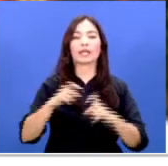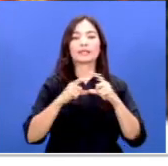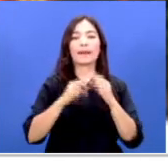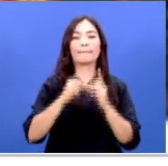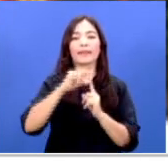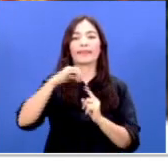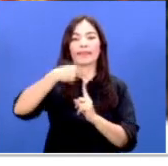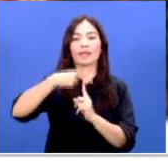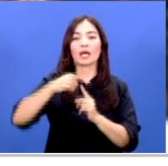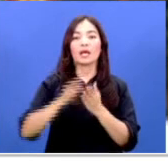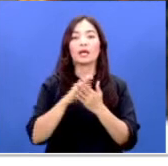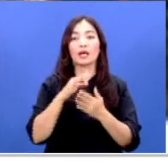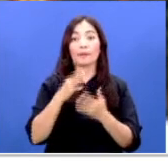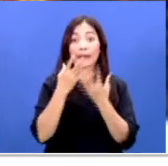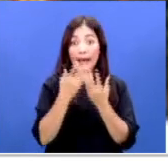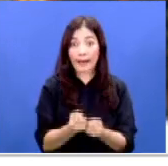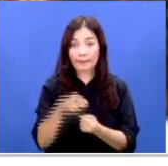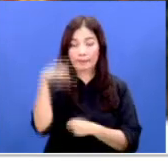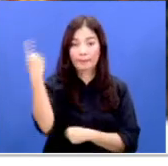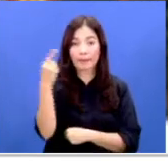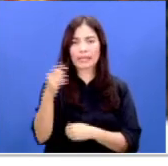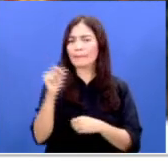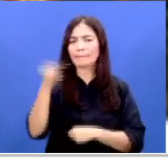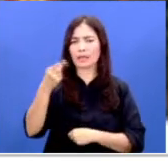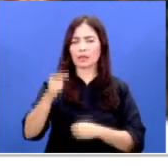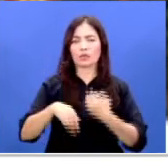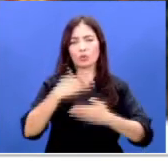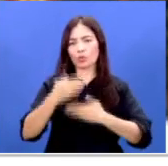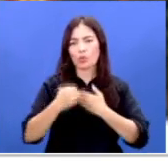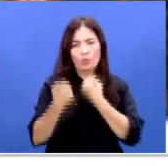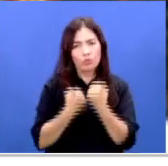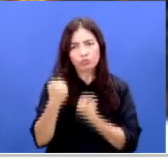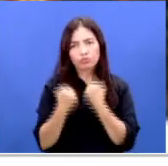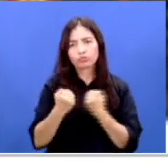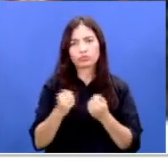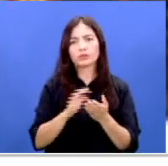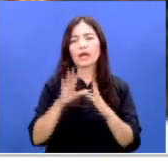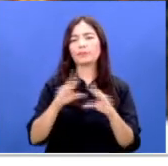pemerintah kota untuk menanggulangi dampak dari kebakaran hutan dan lahan di Sampit hingga pagi ini terima kasih Didi